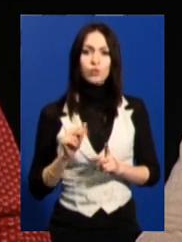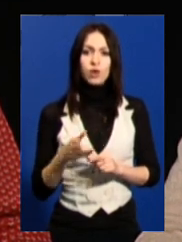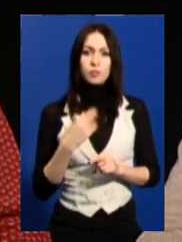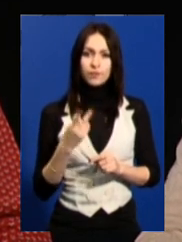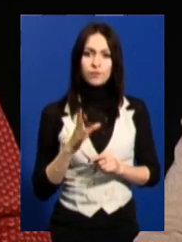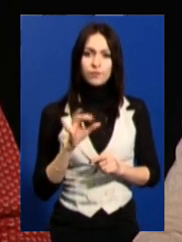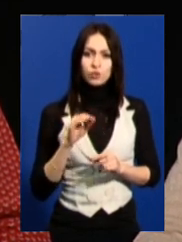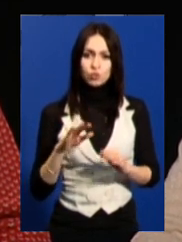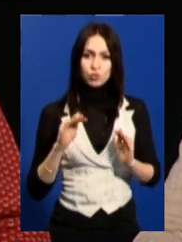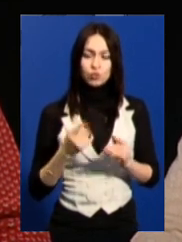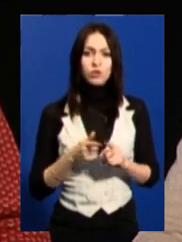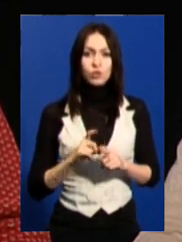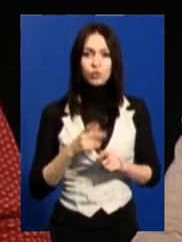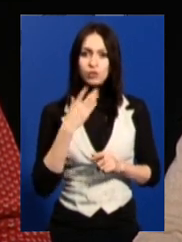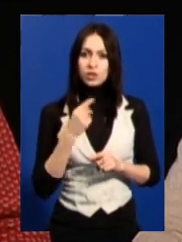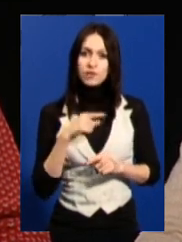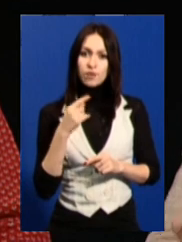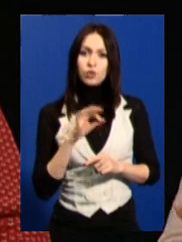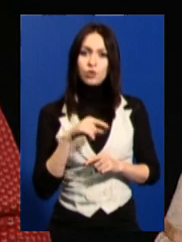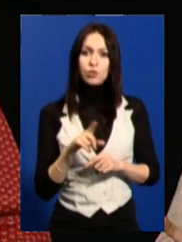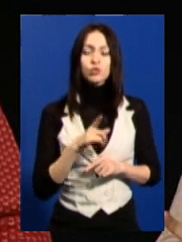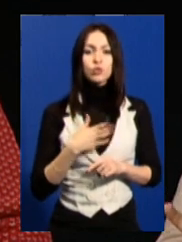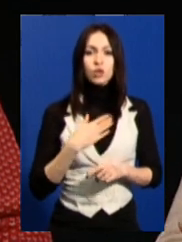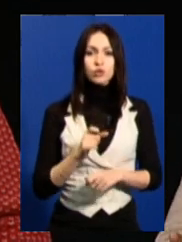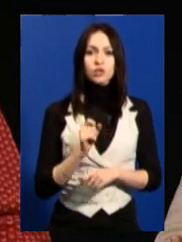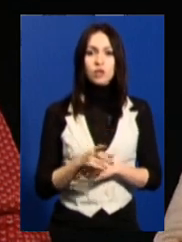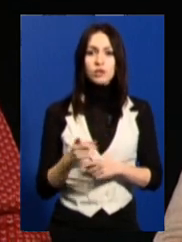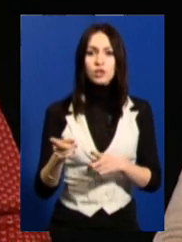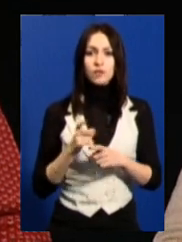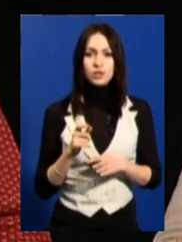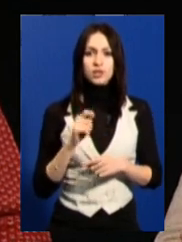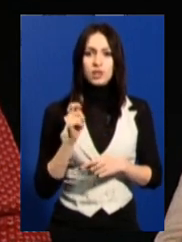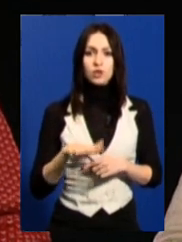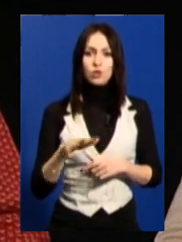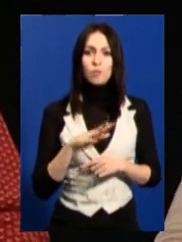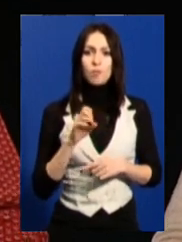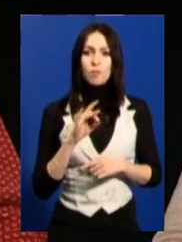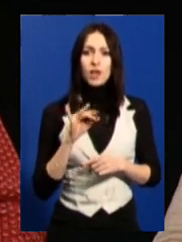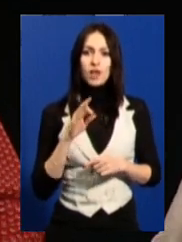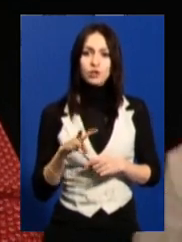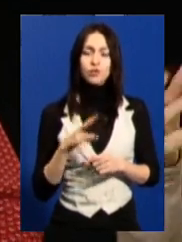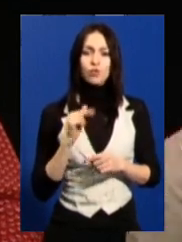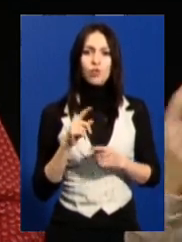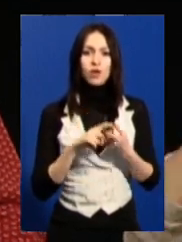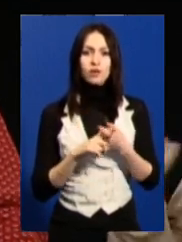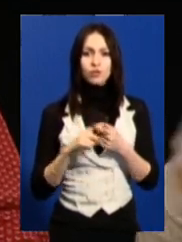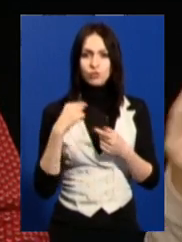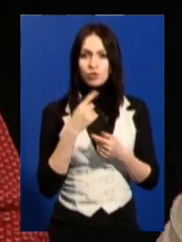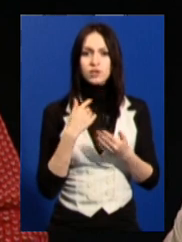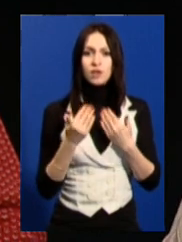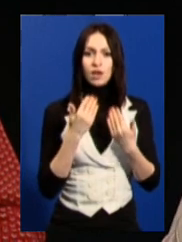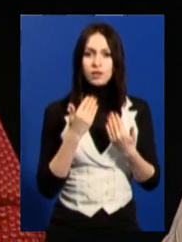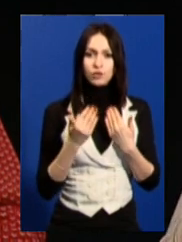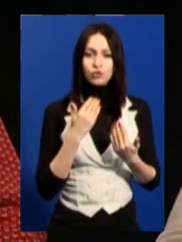сюжеті, засновниця, вона дуже гарно говорить про те, що наша задача – зацягти країну мережевим перериватних стосунків. Людина до людини,